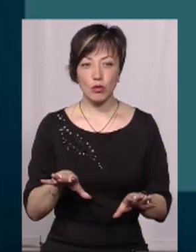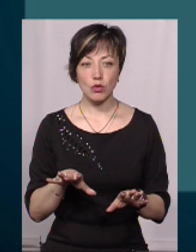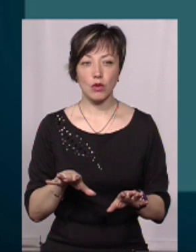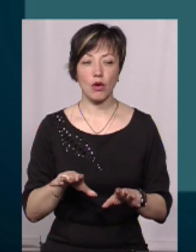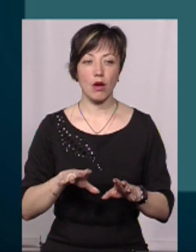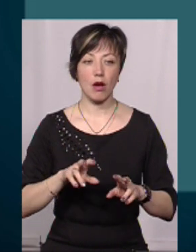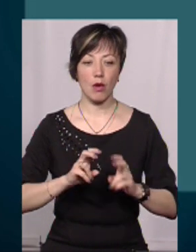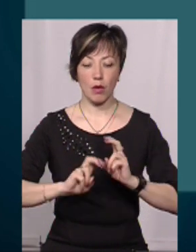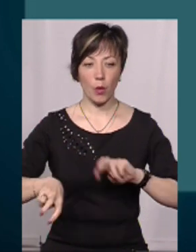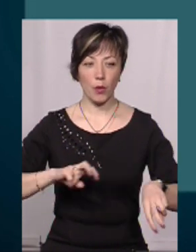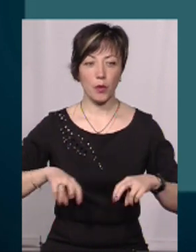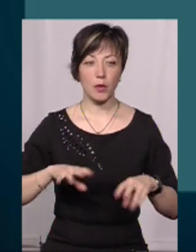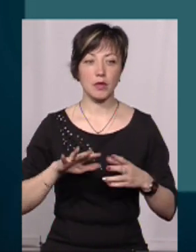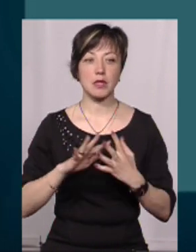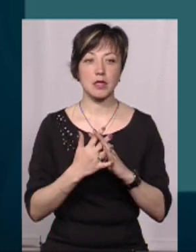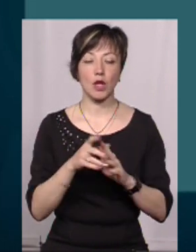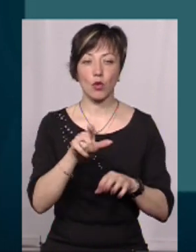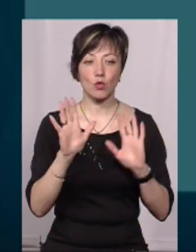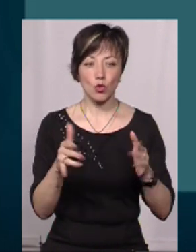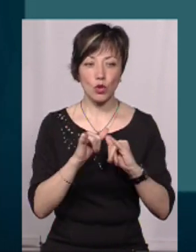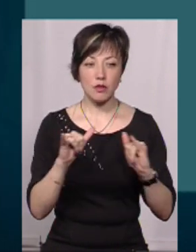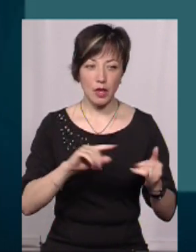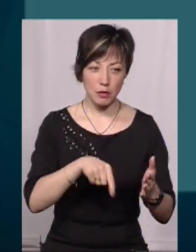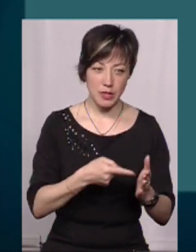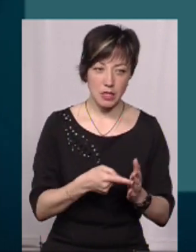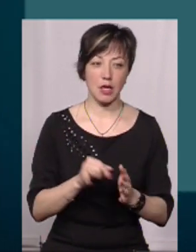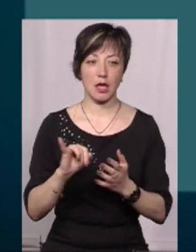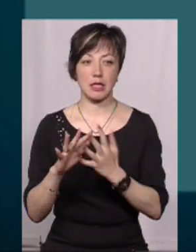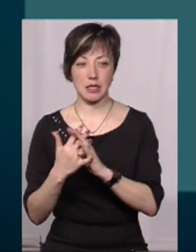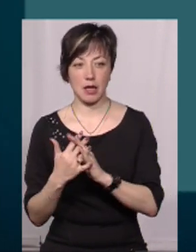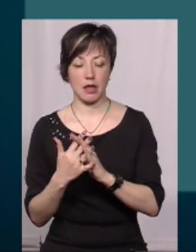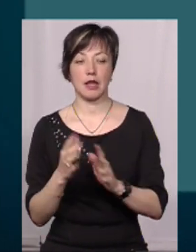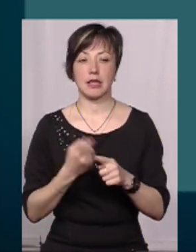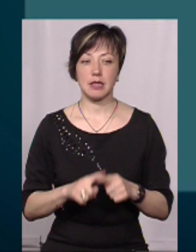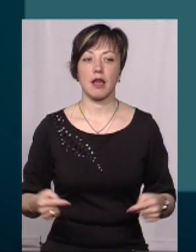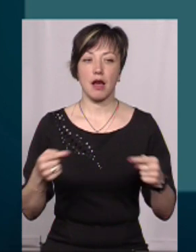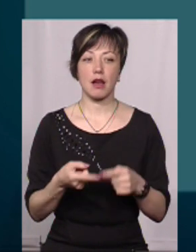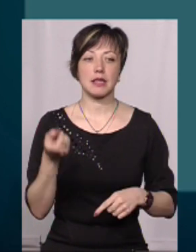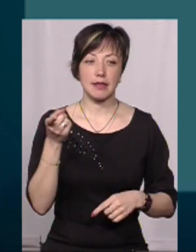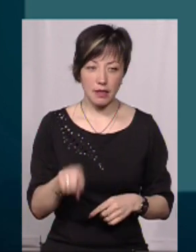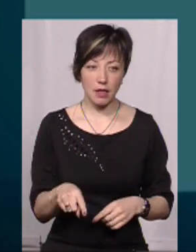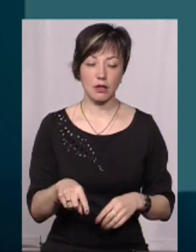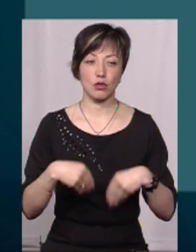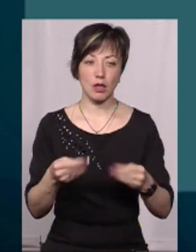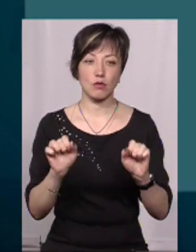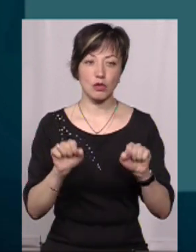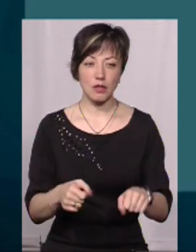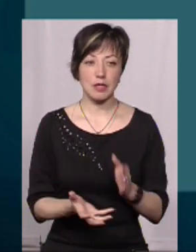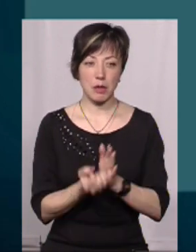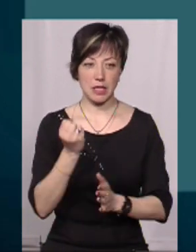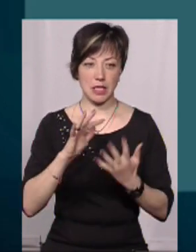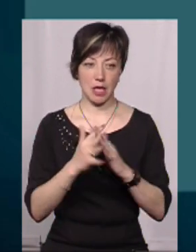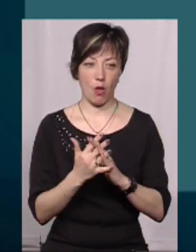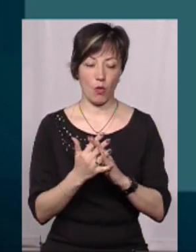люди. Будуть розвиватися як і міста, так і будуть розвиватися села. Це якраз те, що дасть можливість спасти селу.